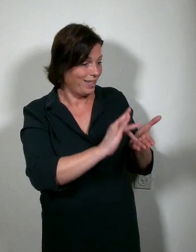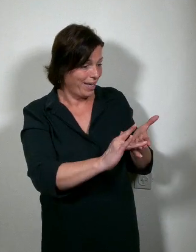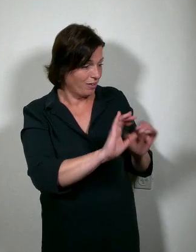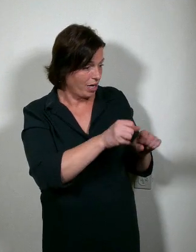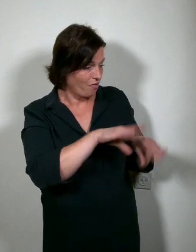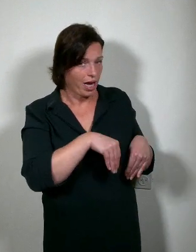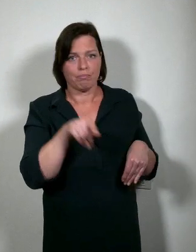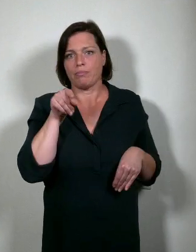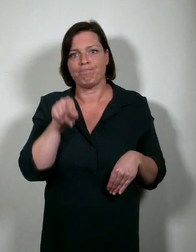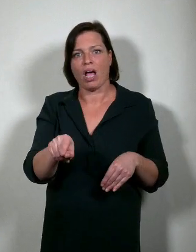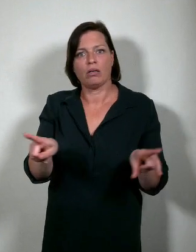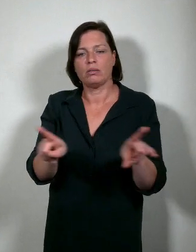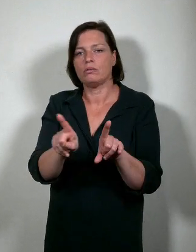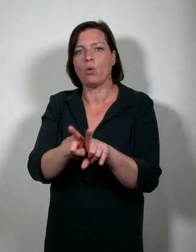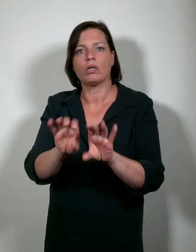onaanvaardbaar.